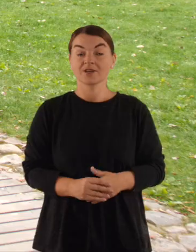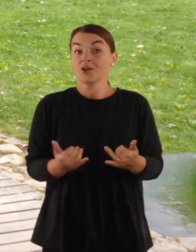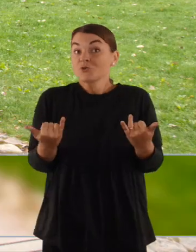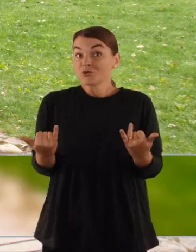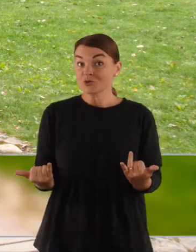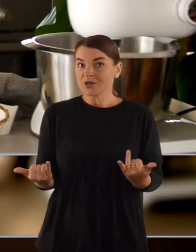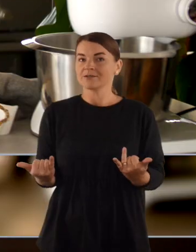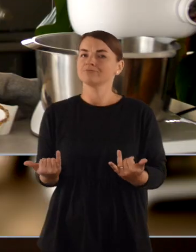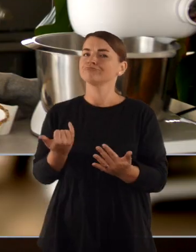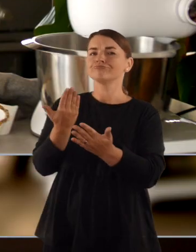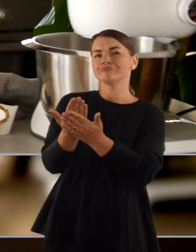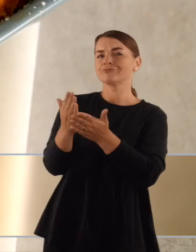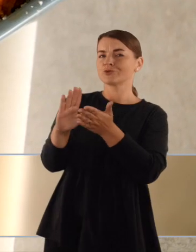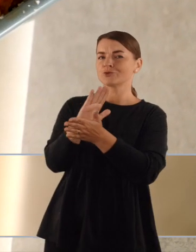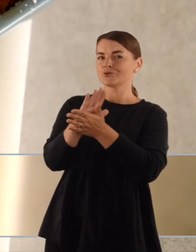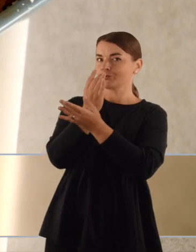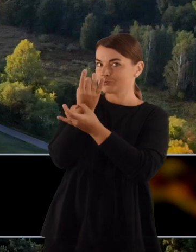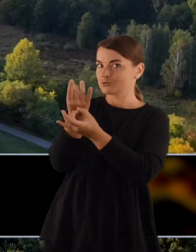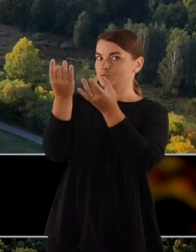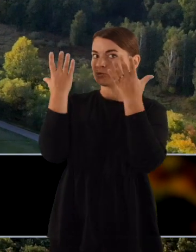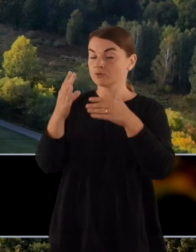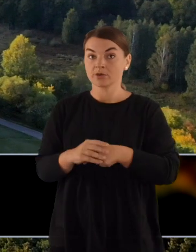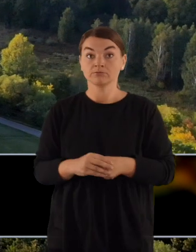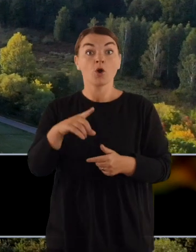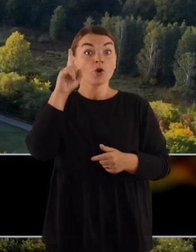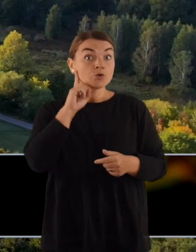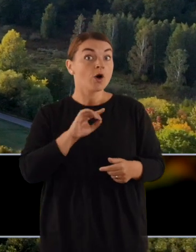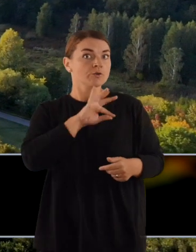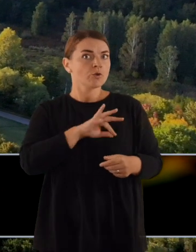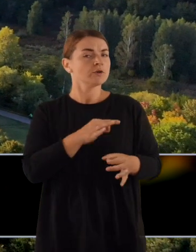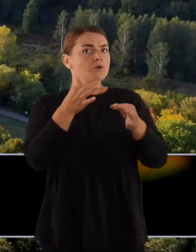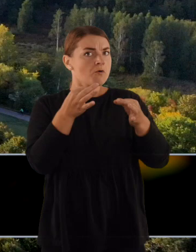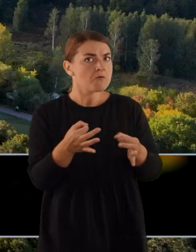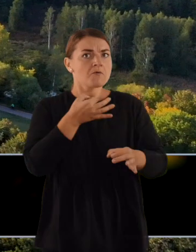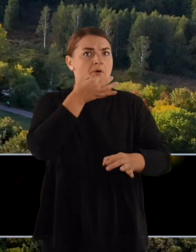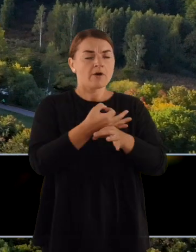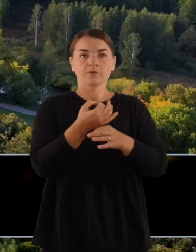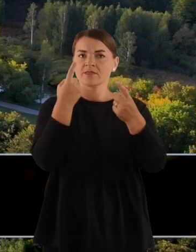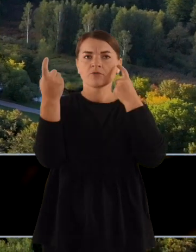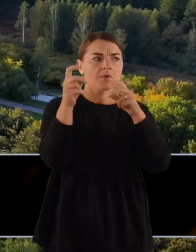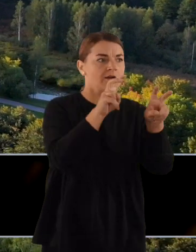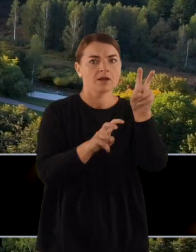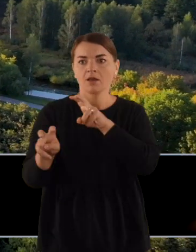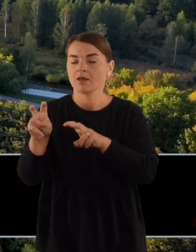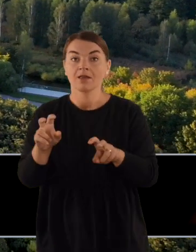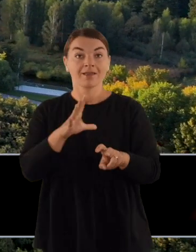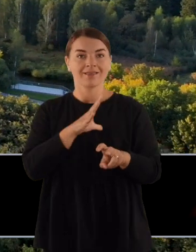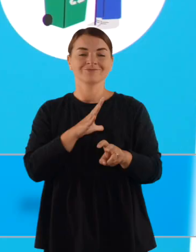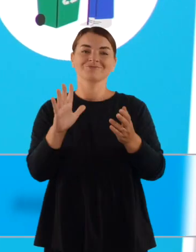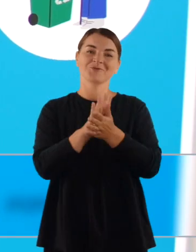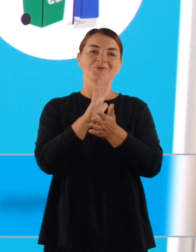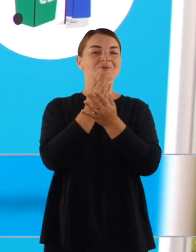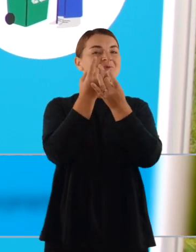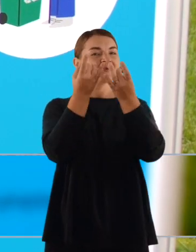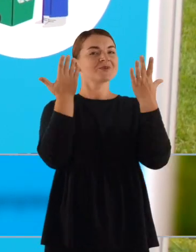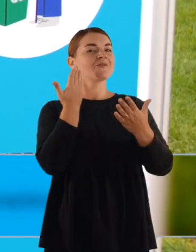Šiandien laidoje atliekų kultūra. Norite vartoti atsakingai, bet neturite laiko ieškoti informacijos, atliekų kultūra